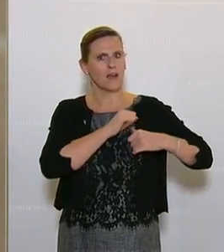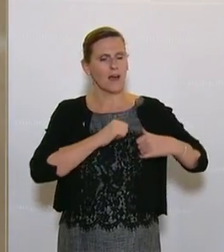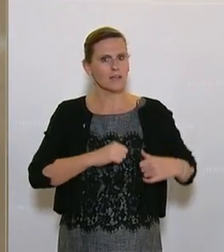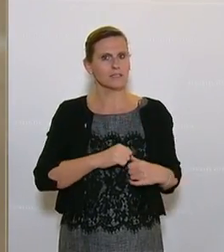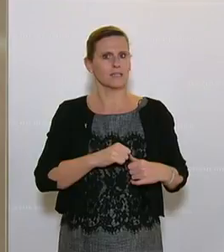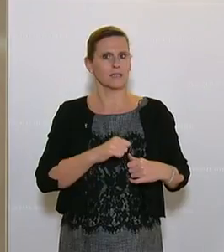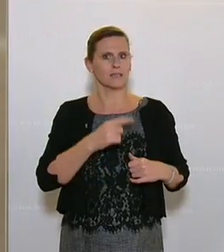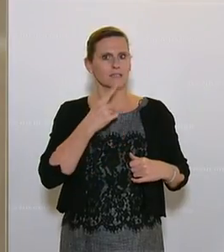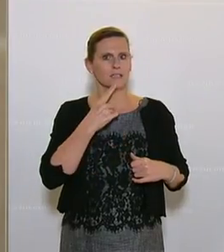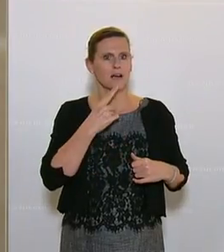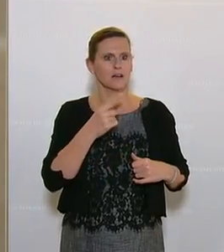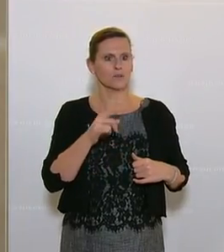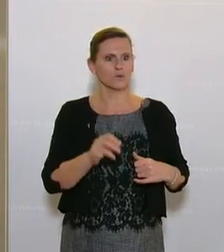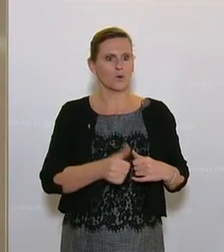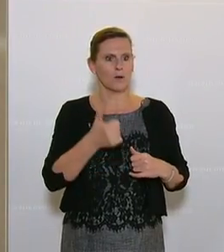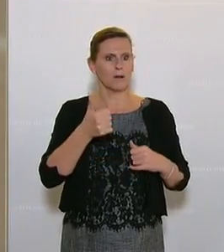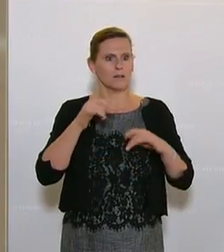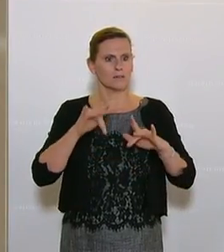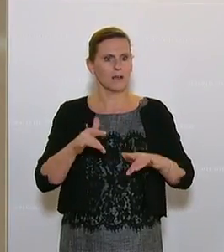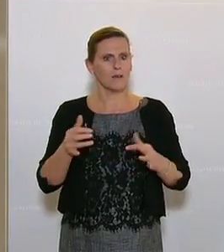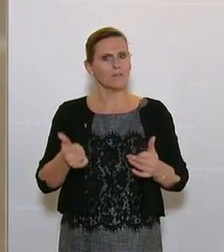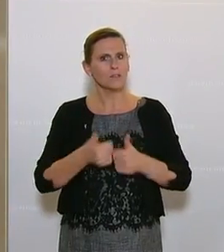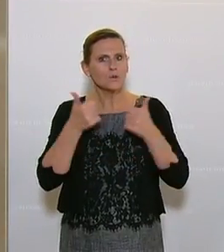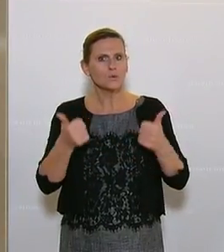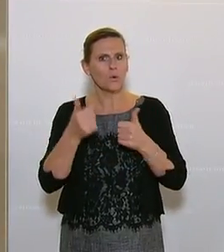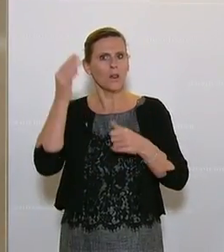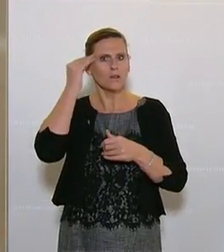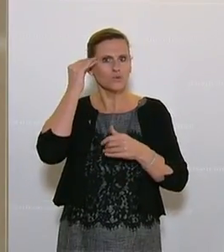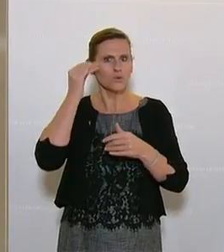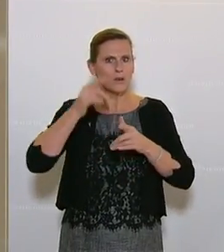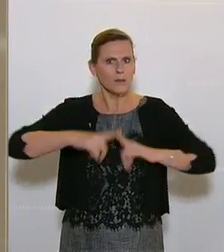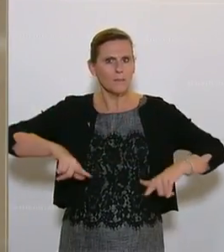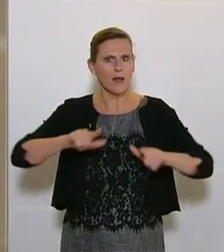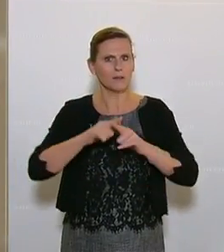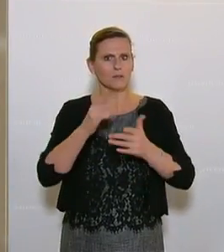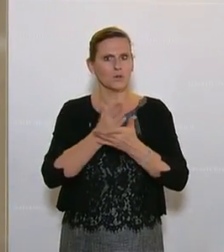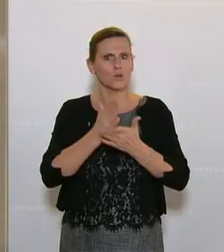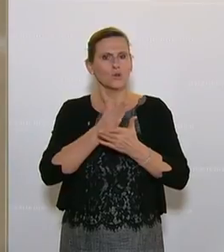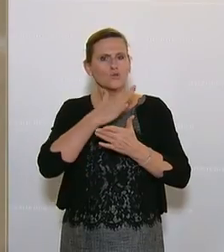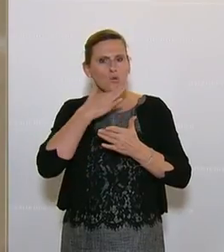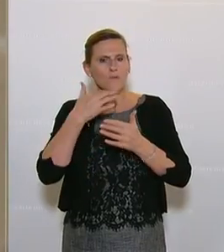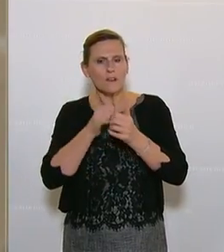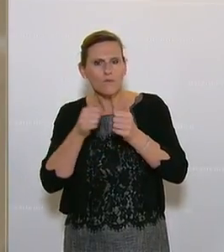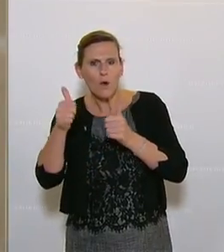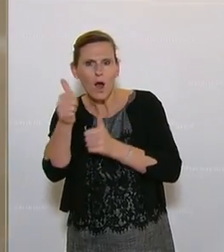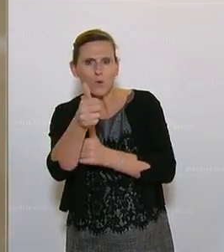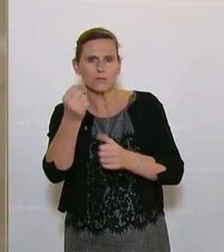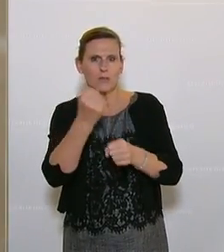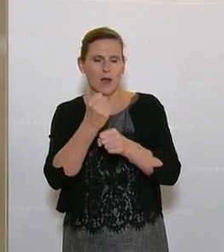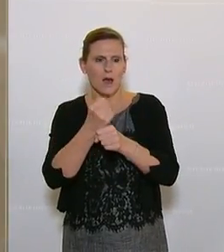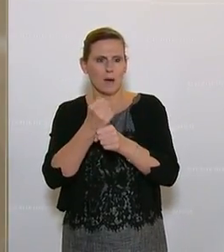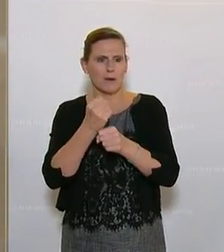die Novi-Schulen in diesem Land grüßen, die hier ganz jahrelang wichtige Pionierarbeit geleistet haben.